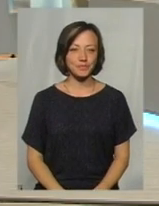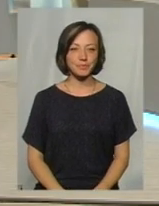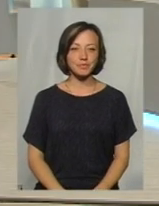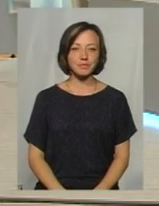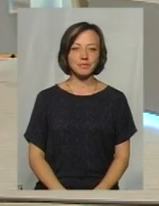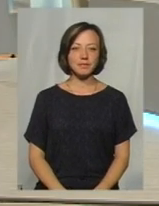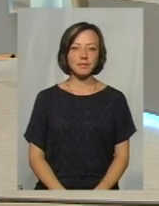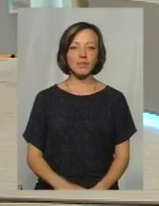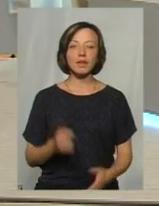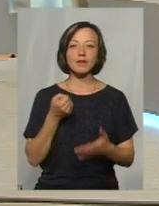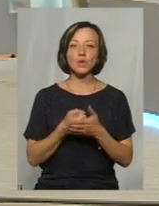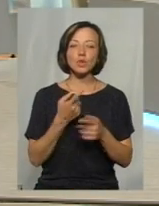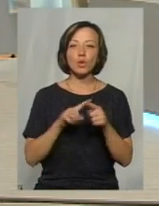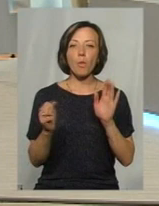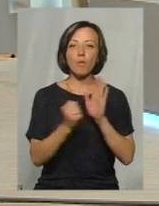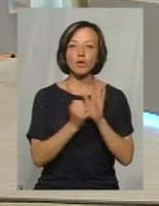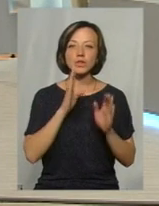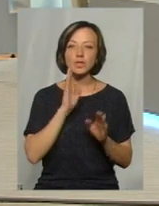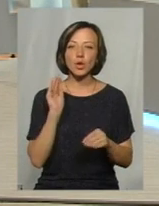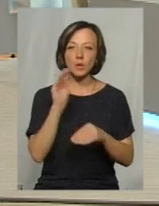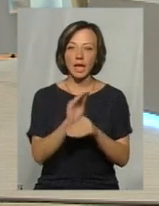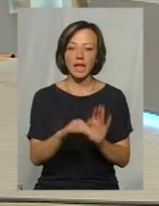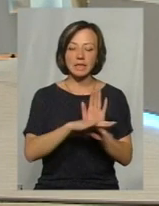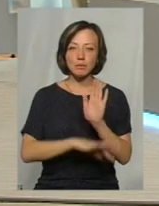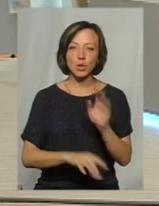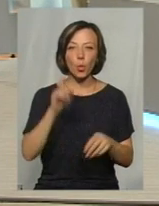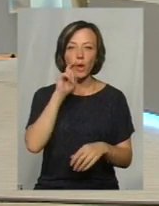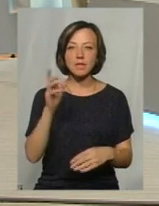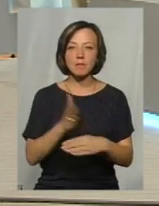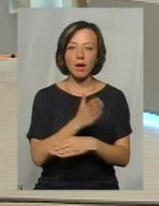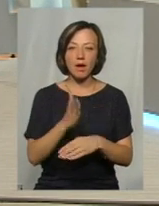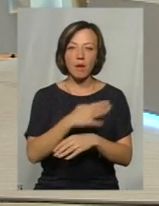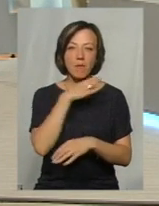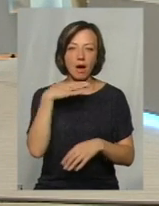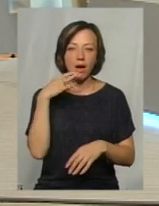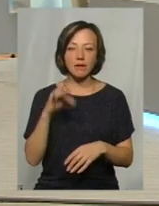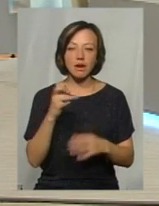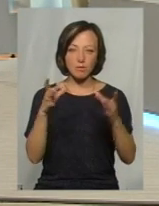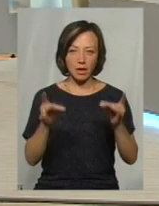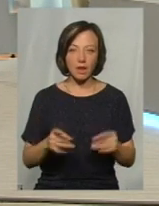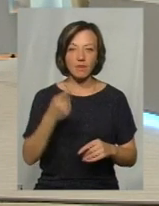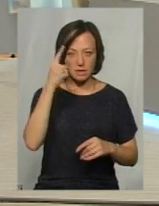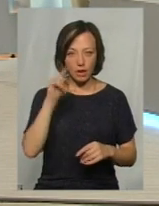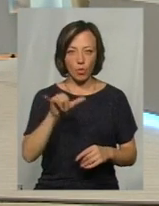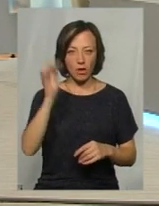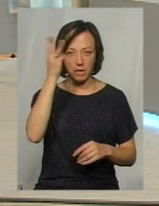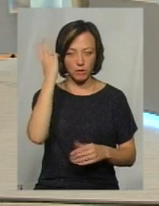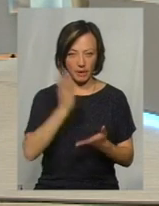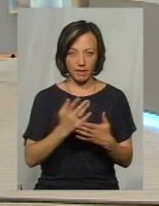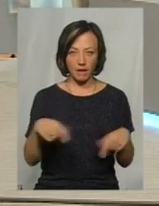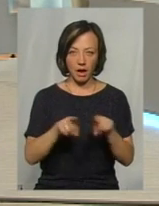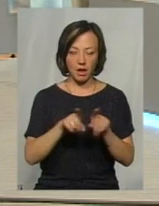До цього посту Афіна додала ще й список українських виробників багаторазових торб. До речі, чи відомі вам такі у Хмельницькому?